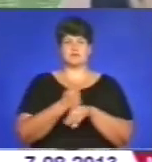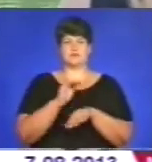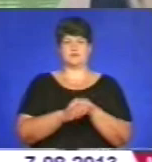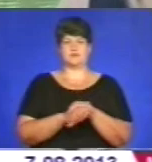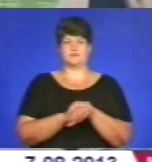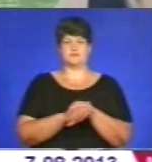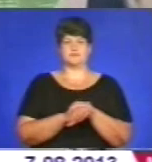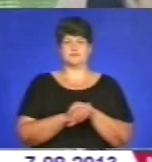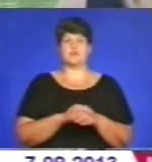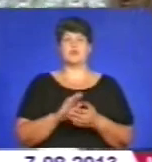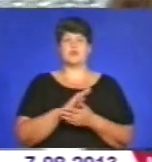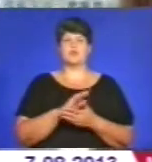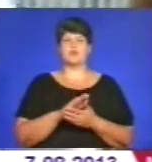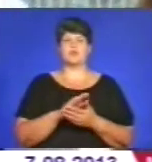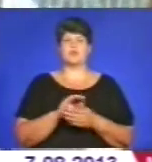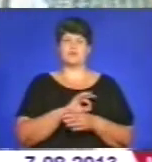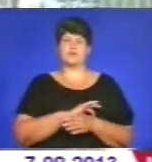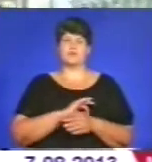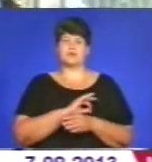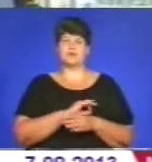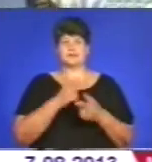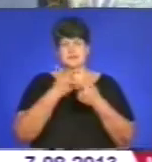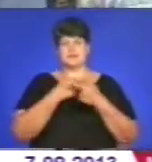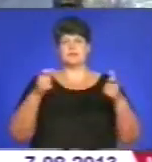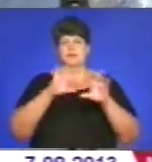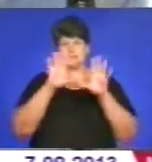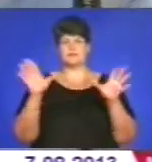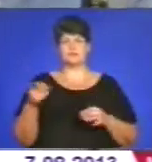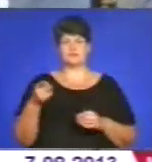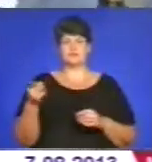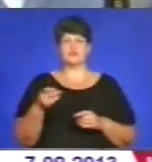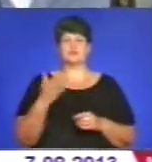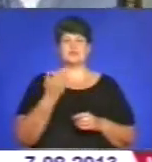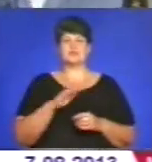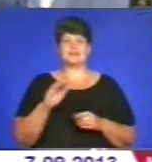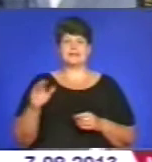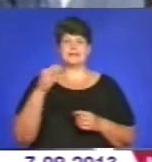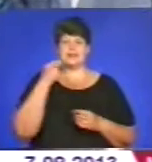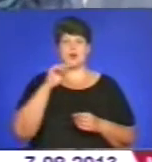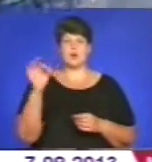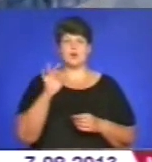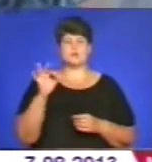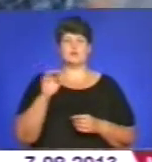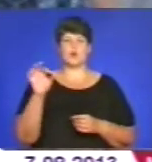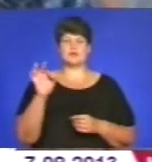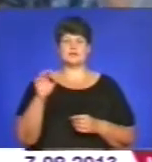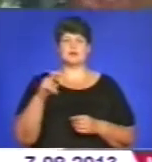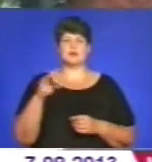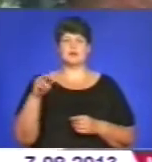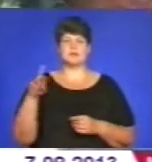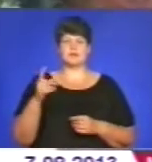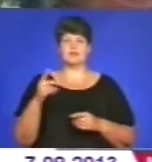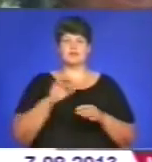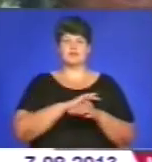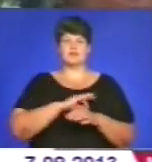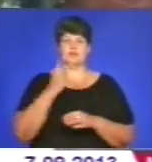вихованні. Заявили на всю Тернопіщину, що їхні діти найкращі – Орест і Оксана Лабяки. Вони виховують двох